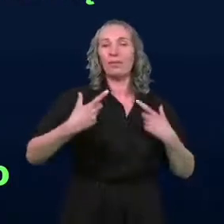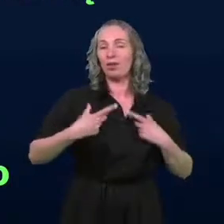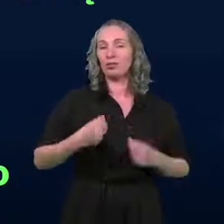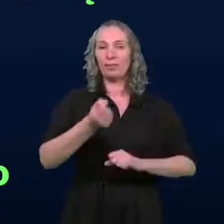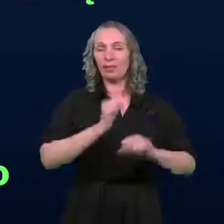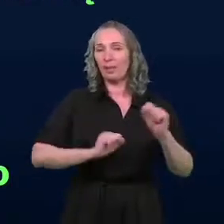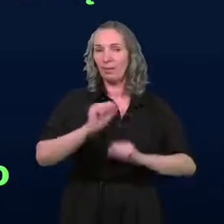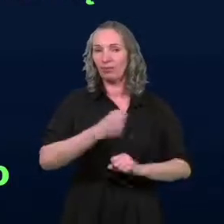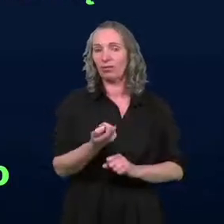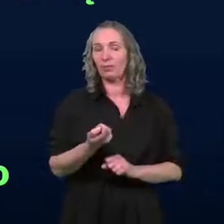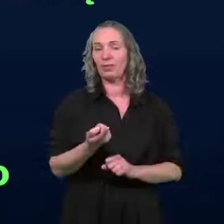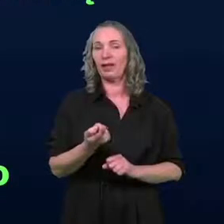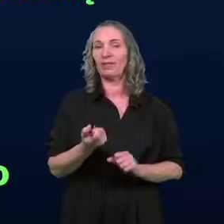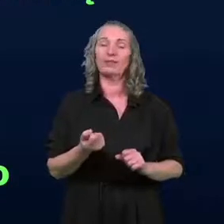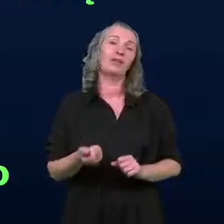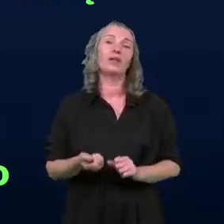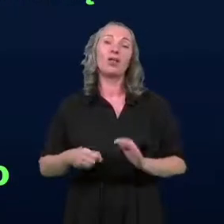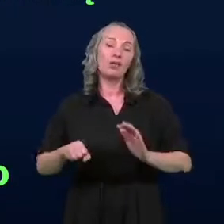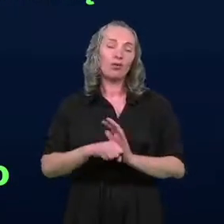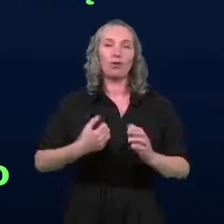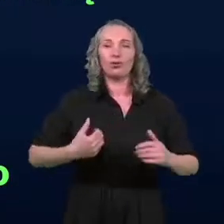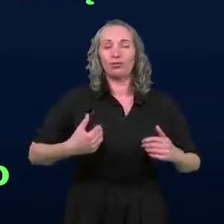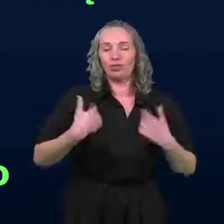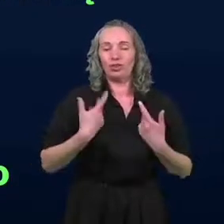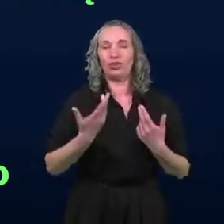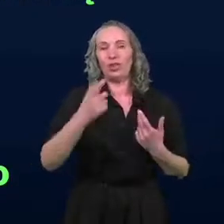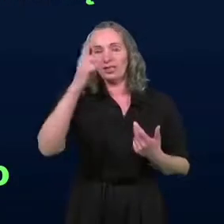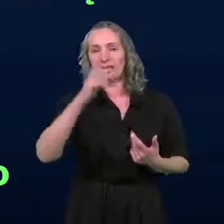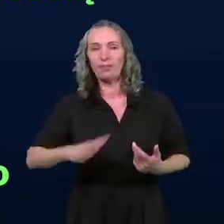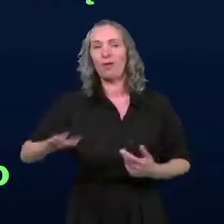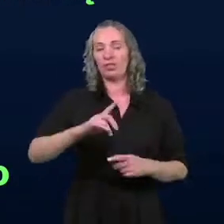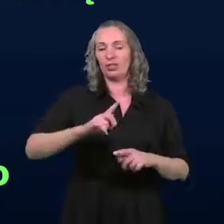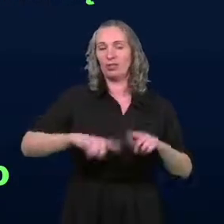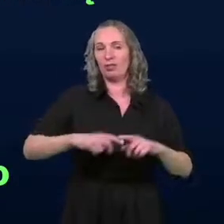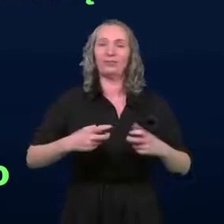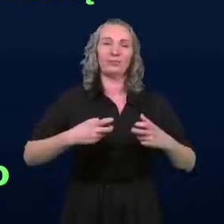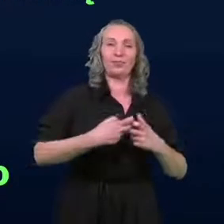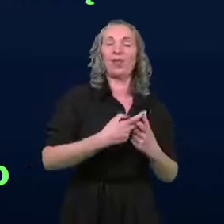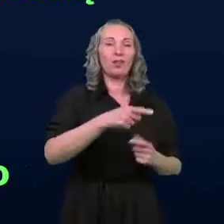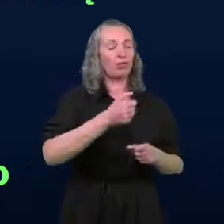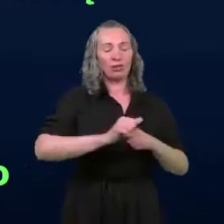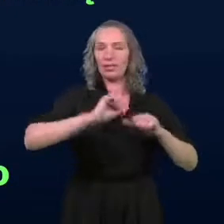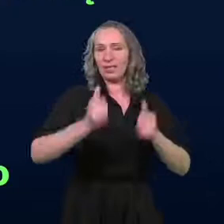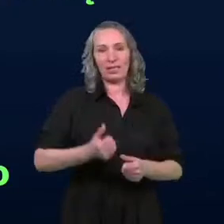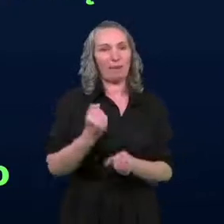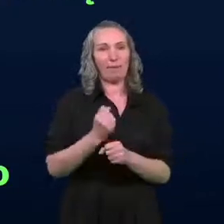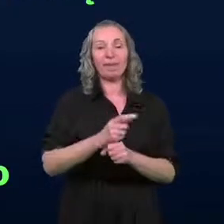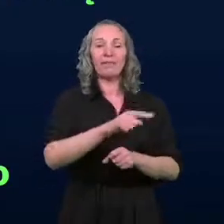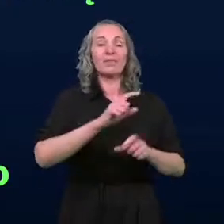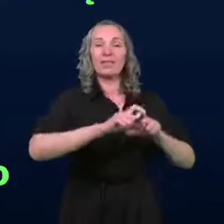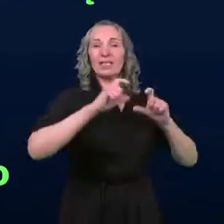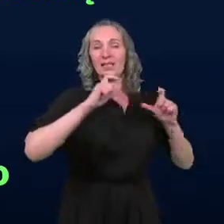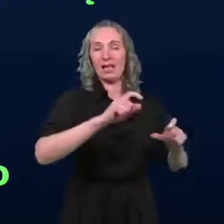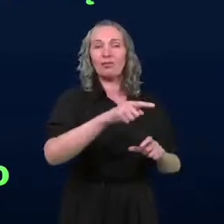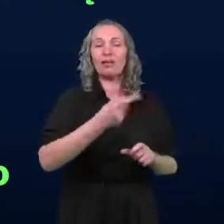niepełnosprawnościami po prostu do życia społecznego. To nie jest stała praca. W tym zakładzie pracują